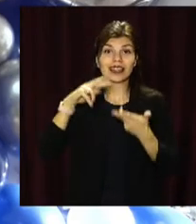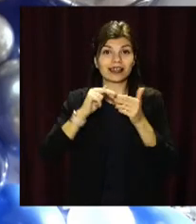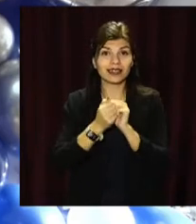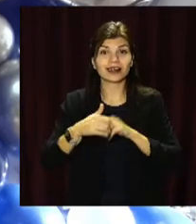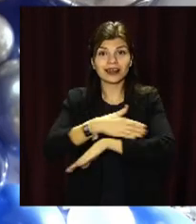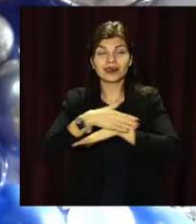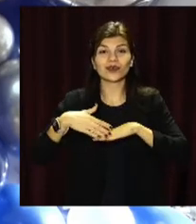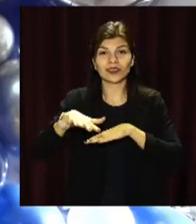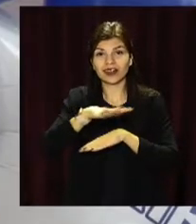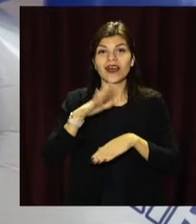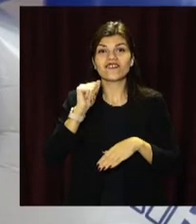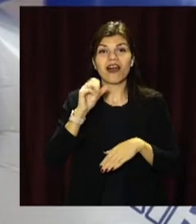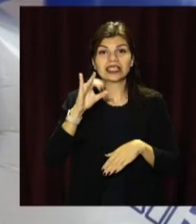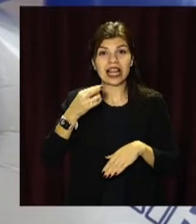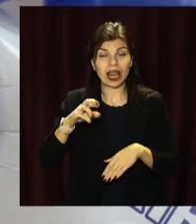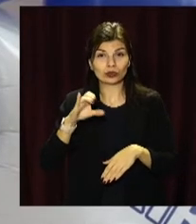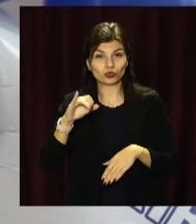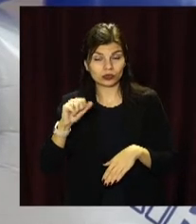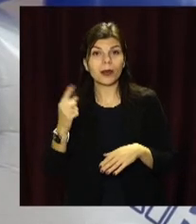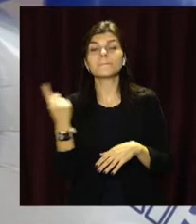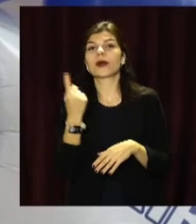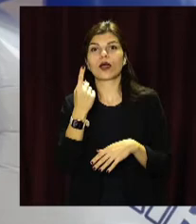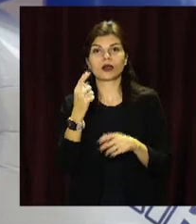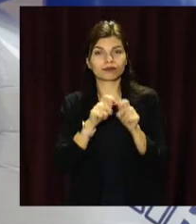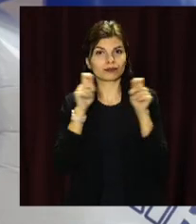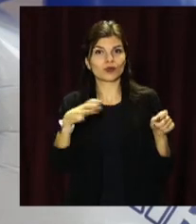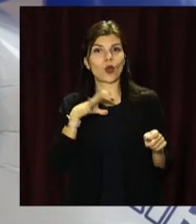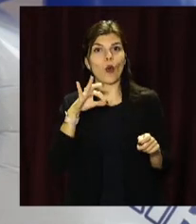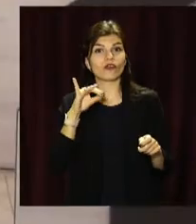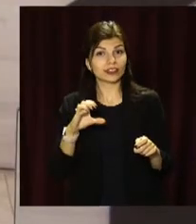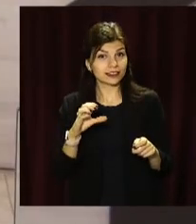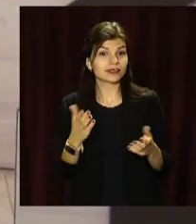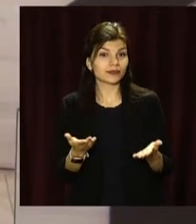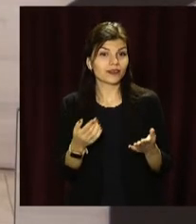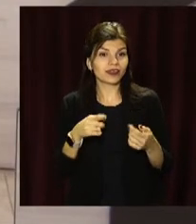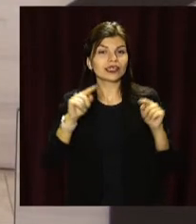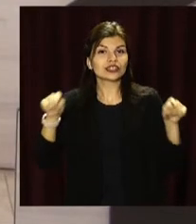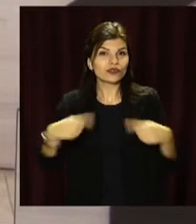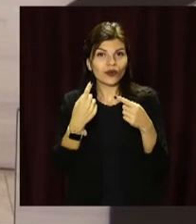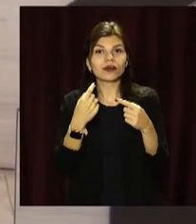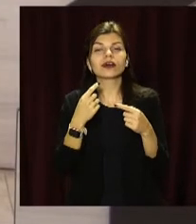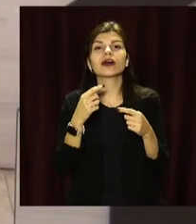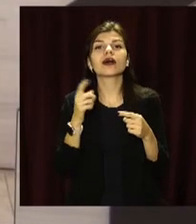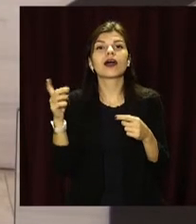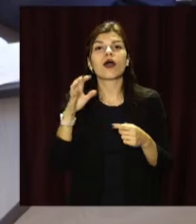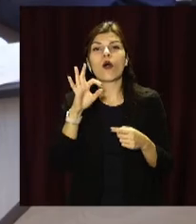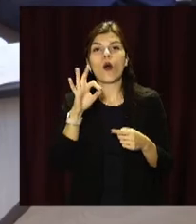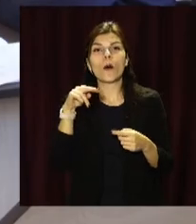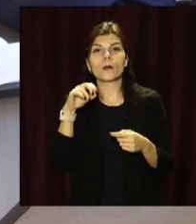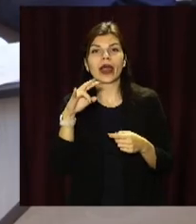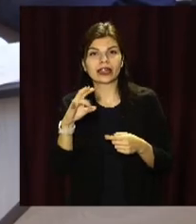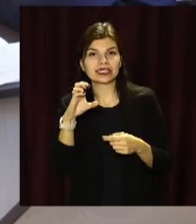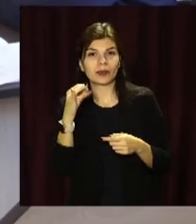проспекті Василя Стуса відкрився перший офіс центру надання адміністративних послуг. Його створили за принципом «Оупенспейс» –